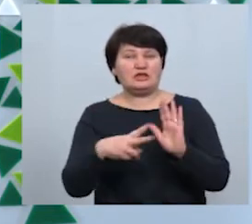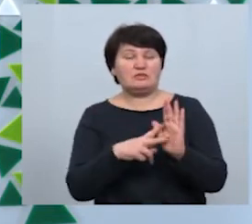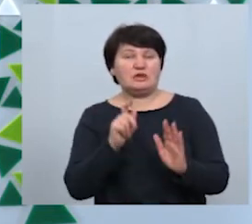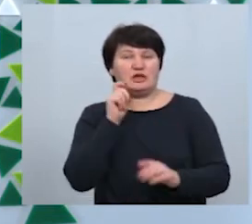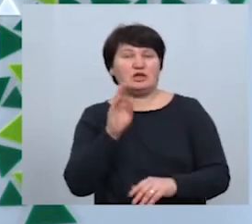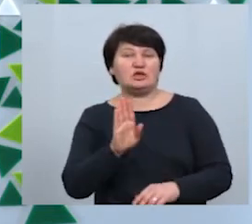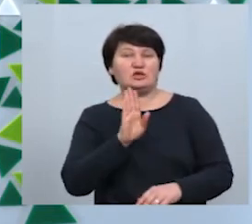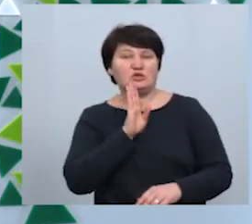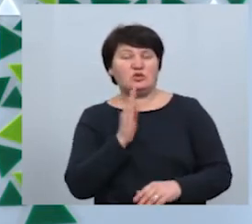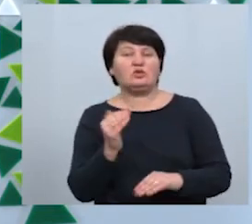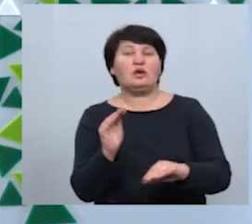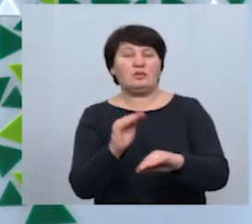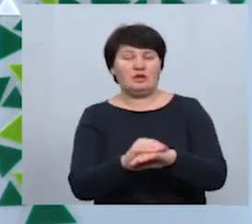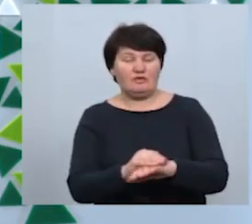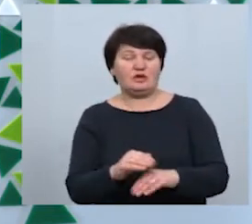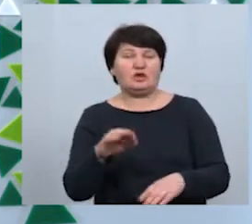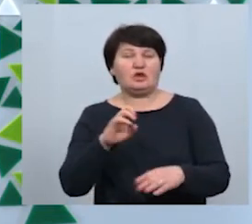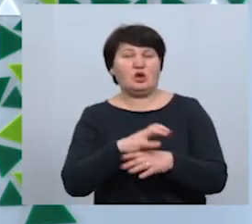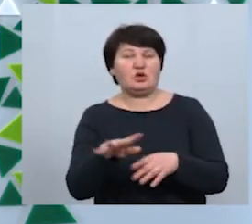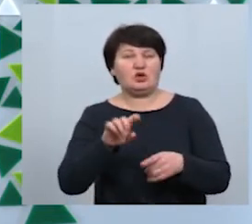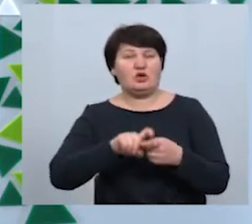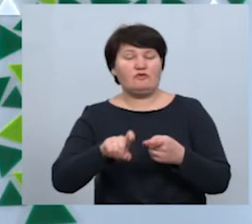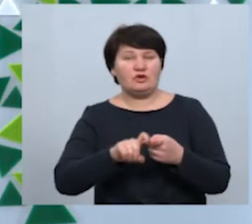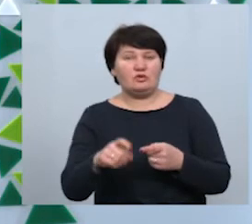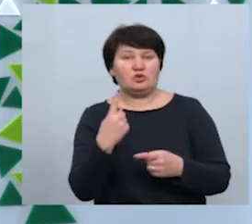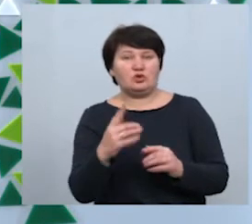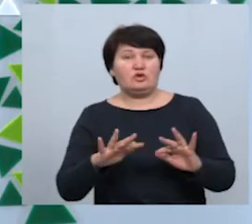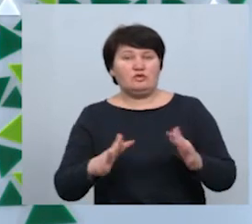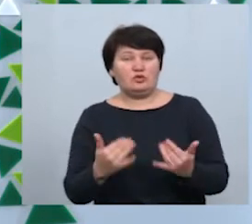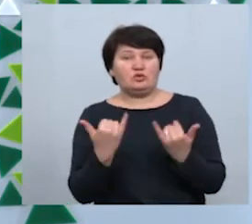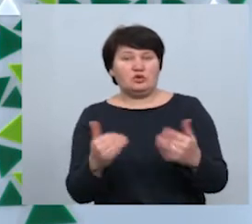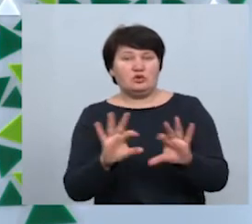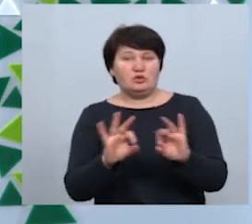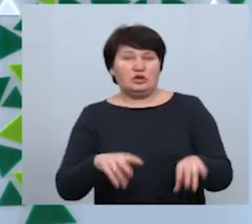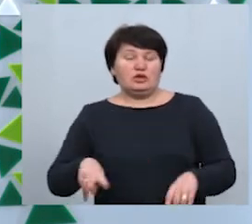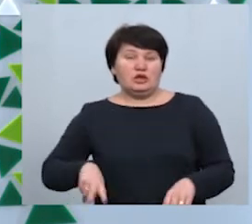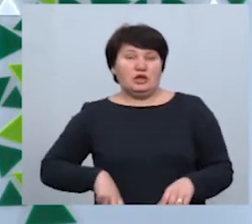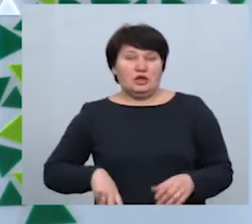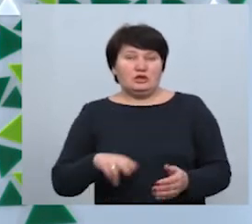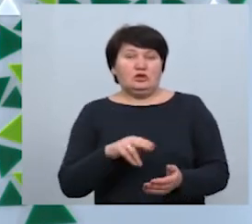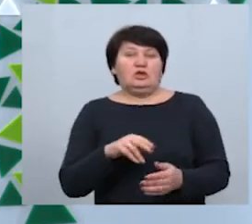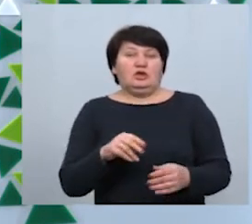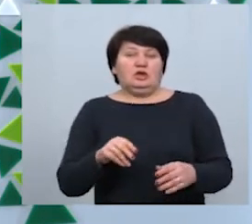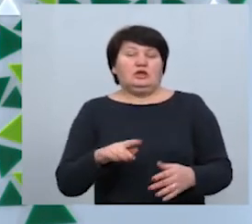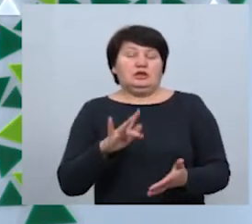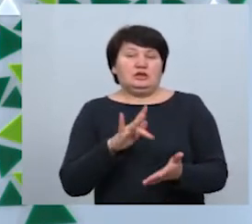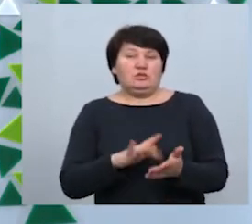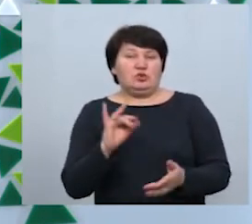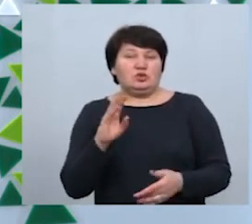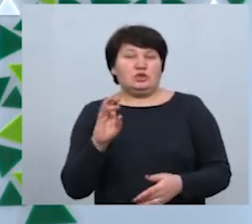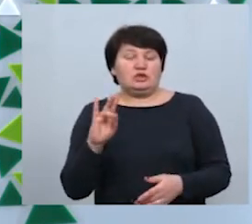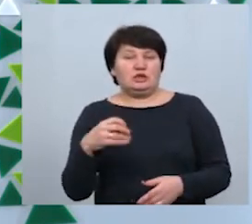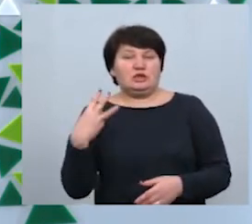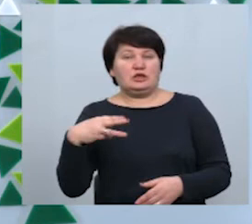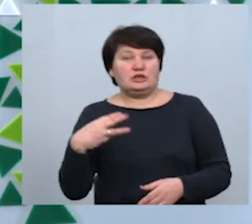переділі. У неї підтвердили коронавірус. Про ще один випадок сьогодні на брифінгу розповів директор центру Юрій Павлошинський. 30 березня у